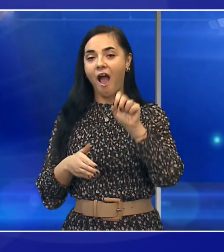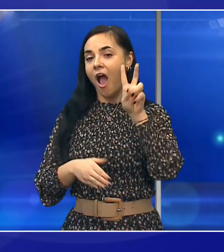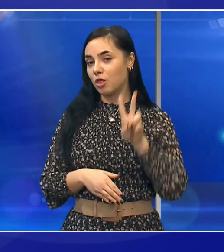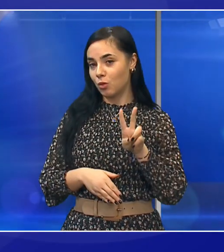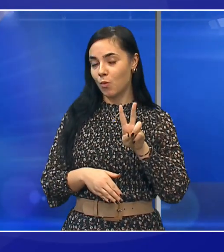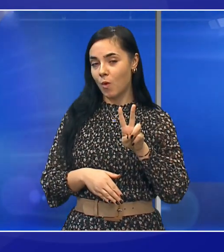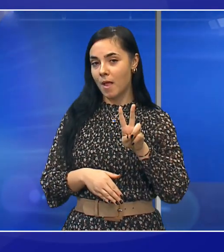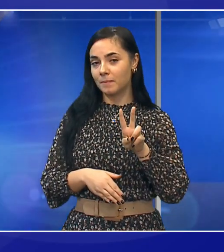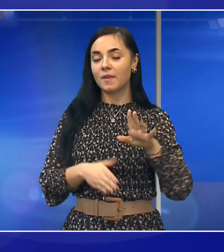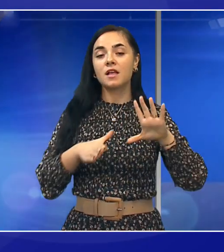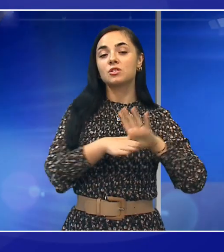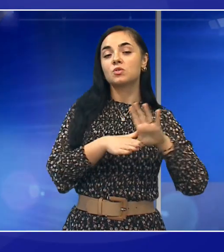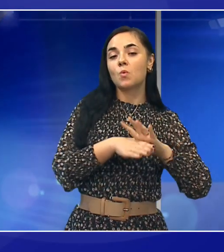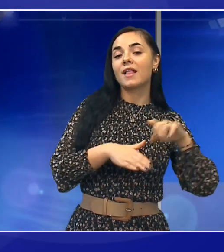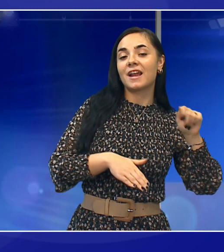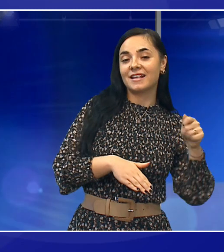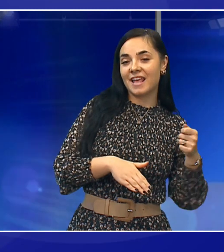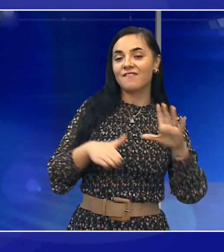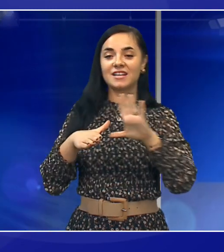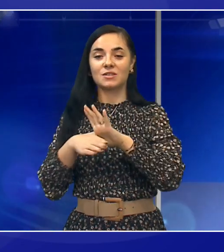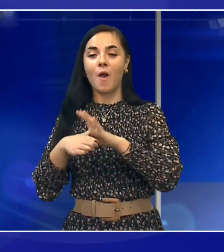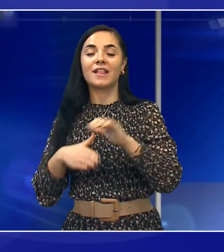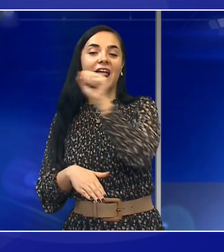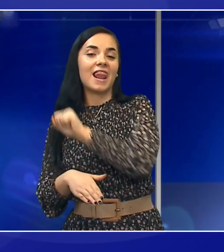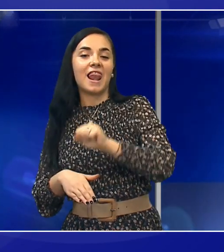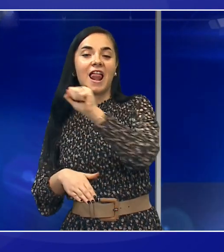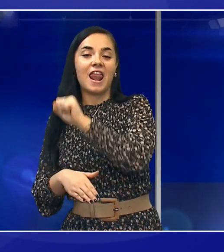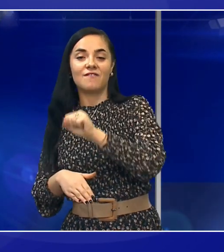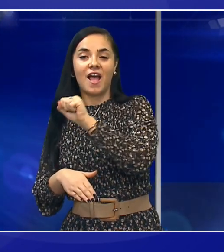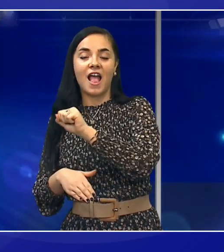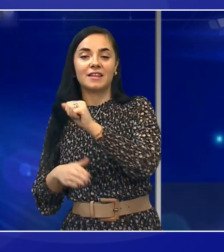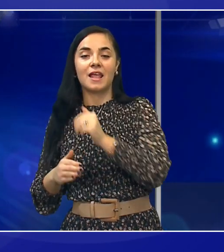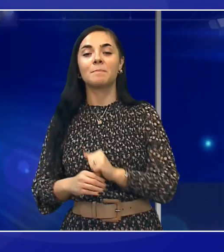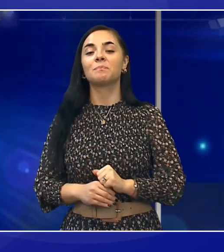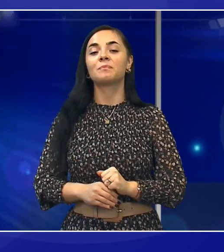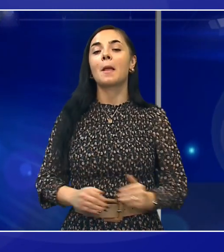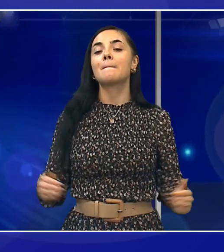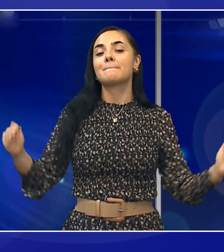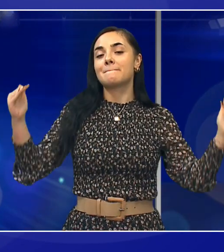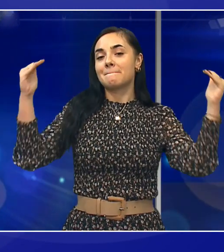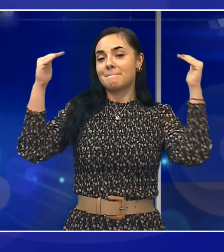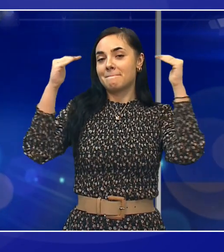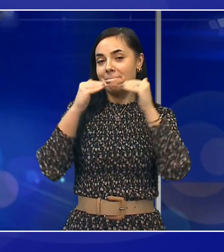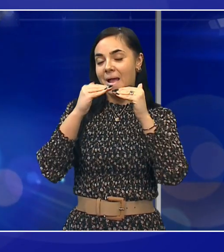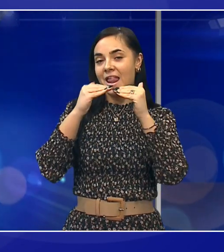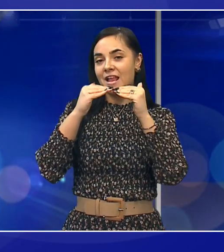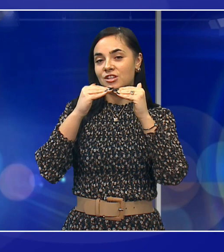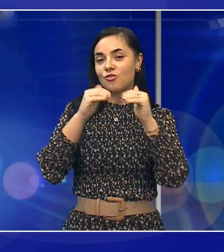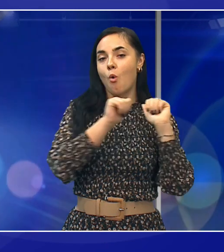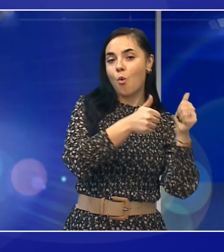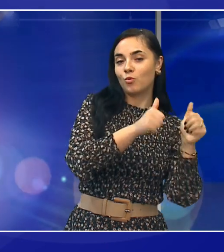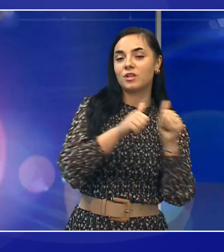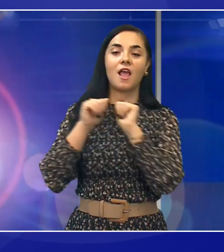giocato il derby tra Chiavari nuoto e Lavagna 90 finito in pareggio